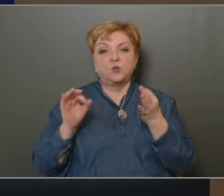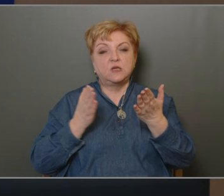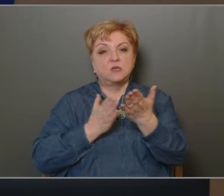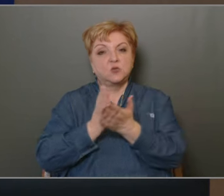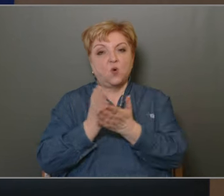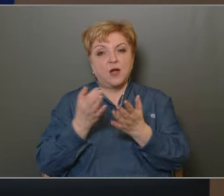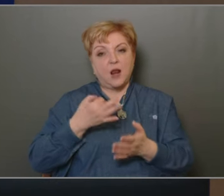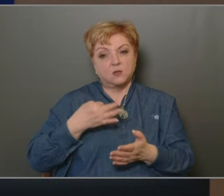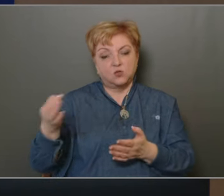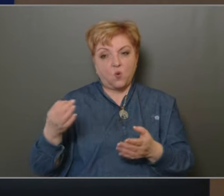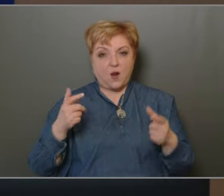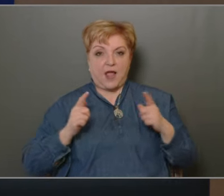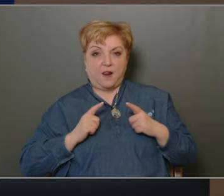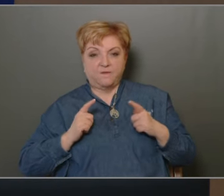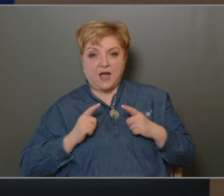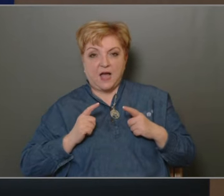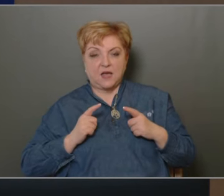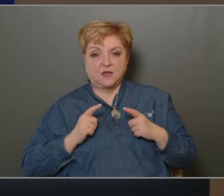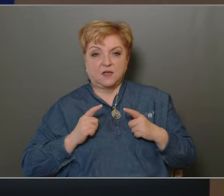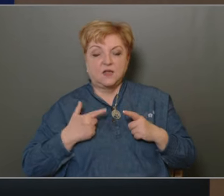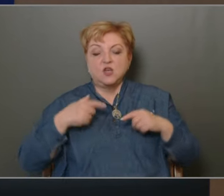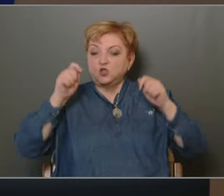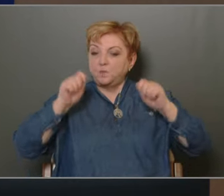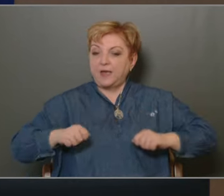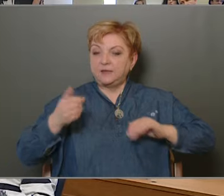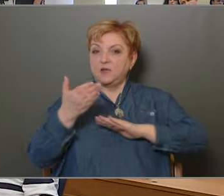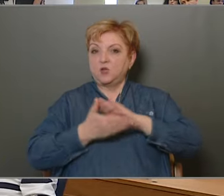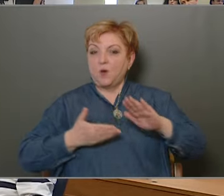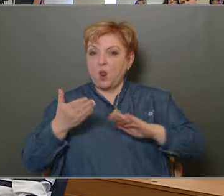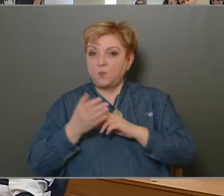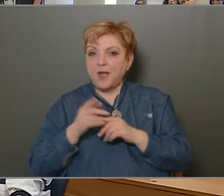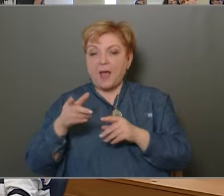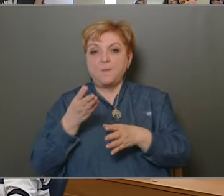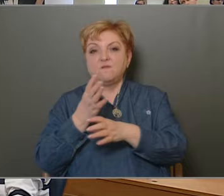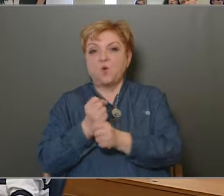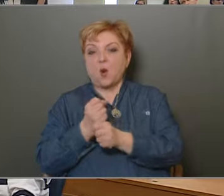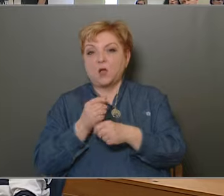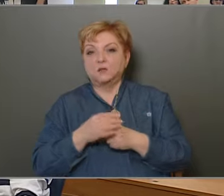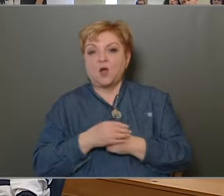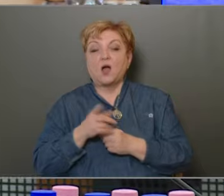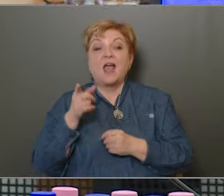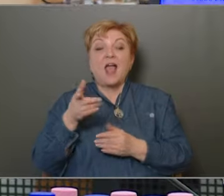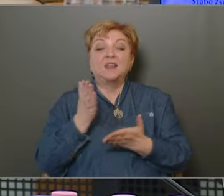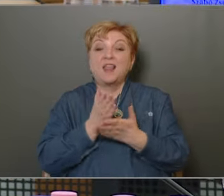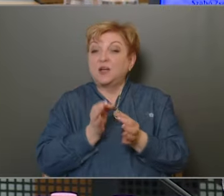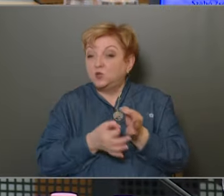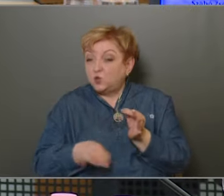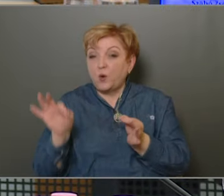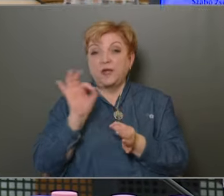szolgálattól elvár, és megítélésem szerint az ebben foglaltak, ennek